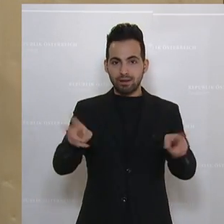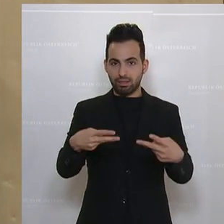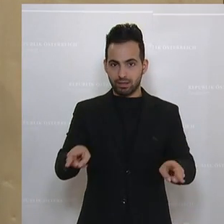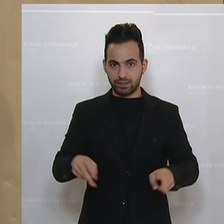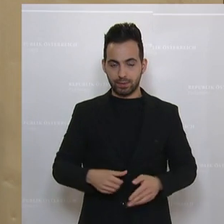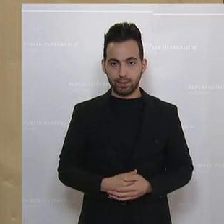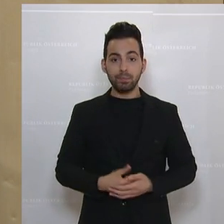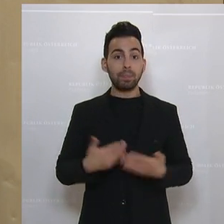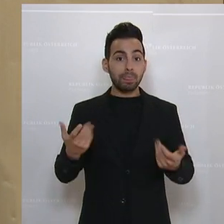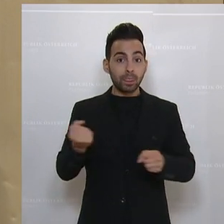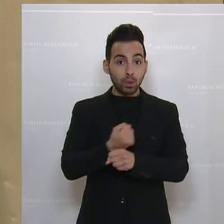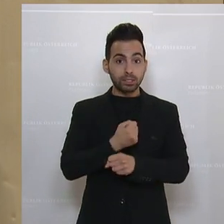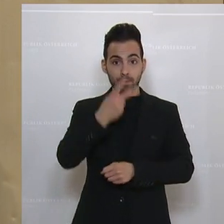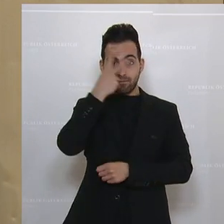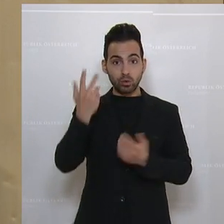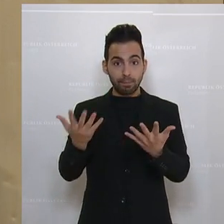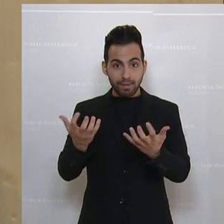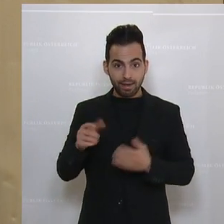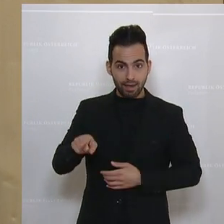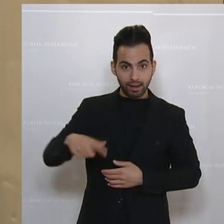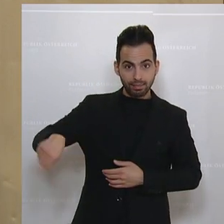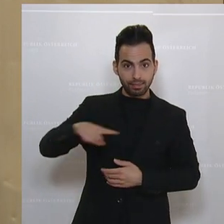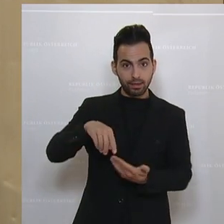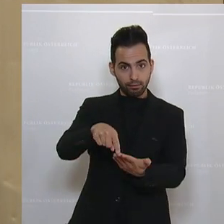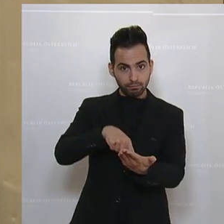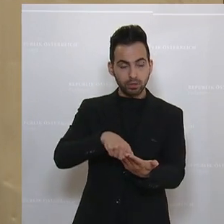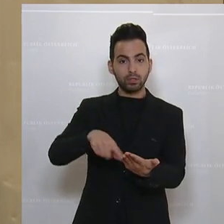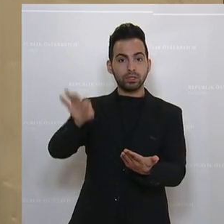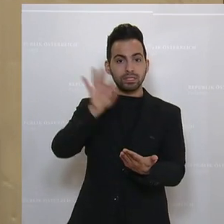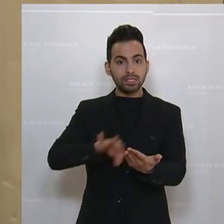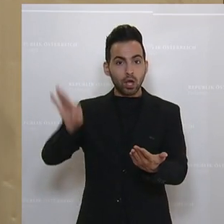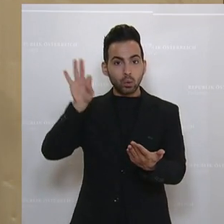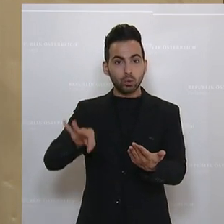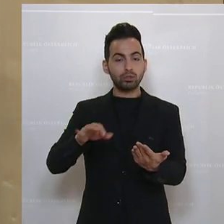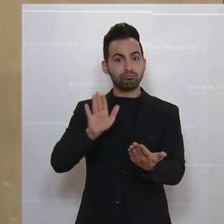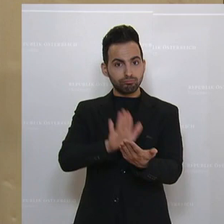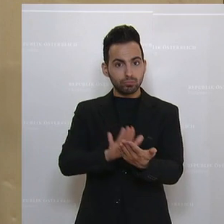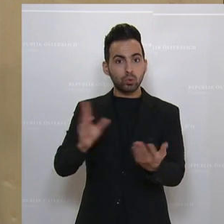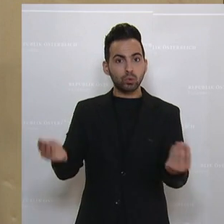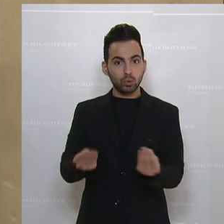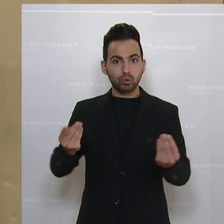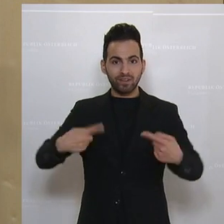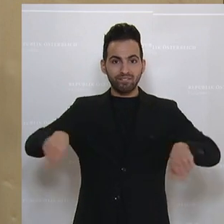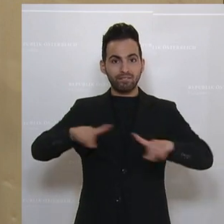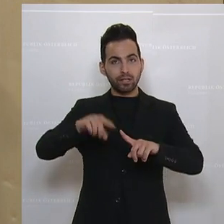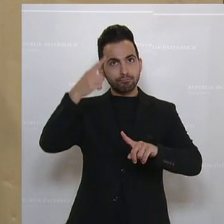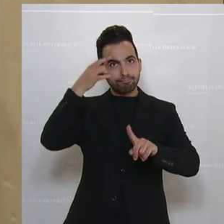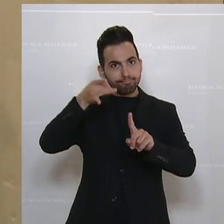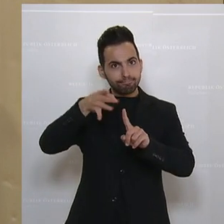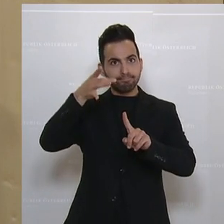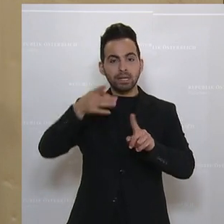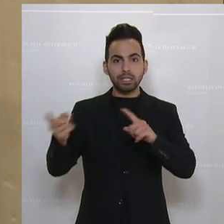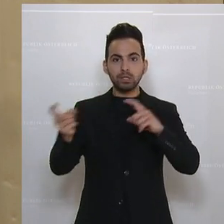kann. Dennoch ist dieses Volksbegehren, glaube ich, ein sehr guter Grund, hier aktiv zu diskutieren, weil es